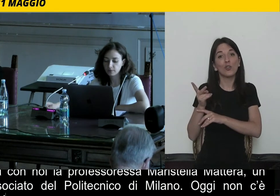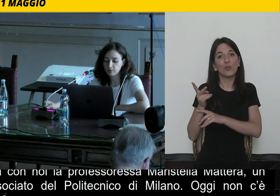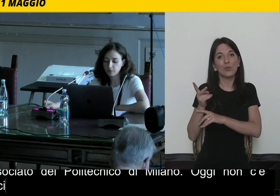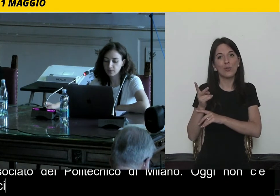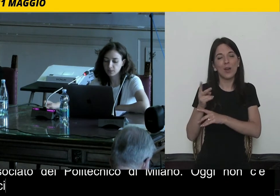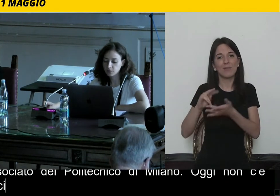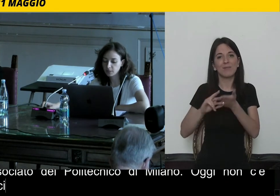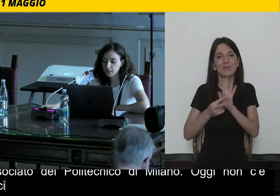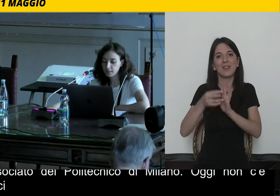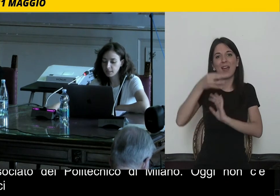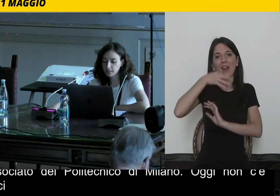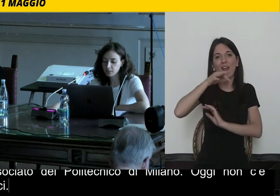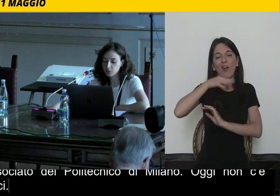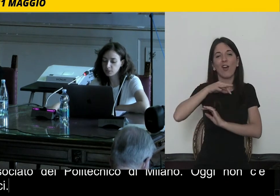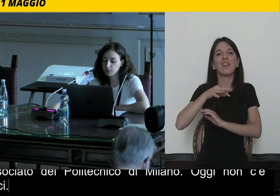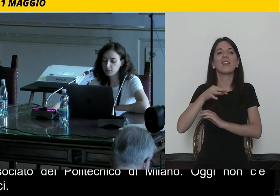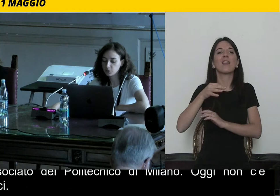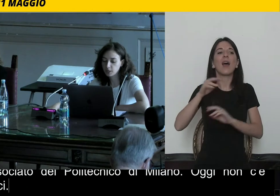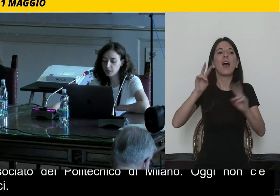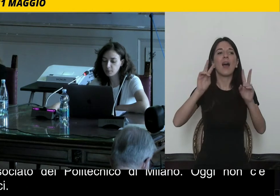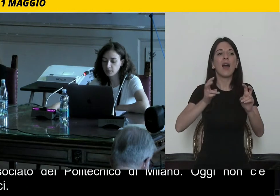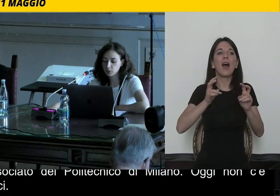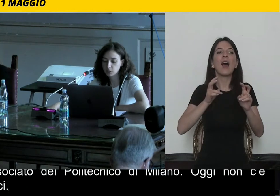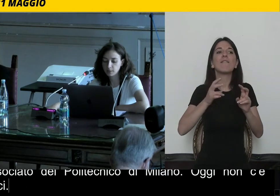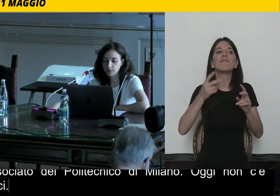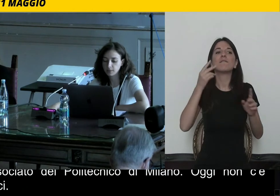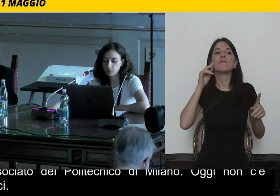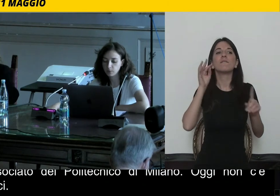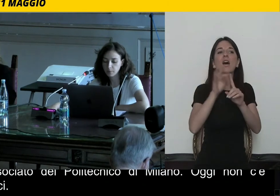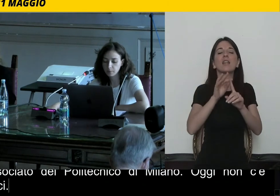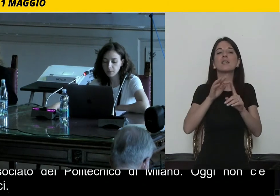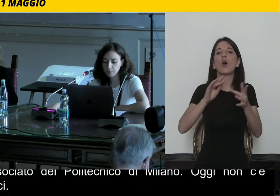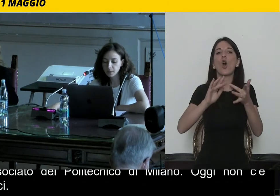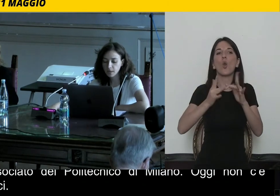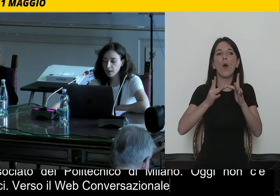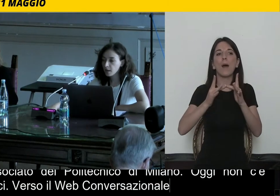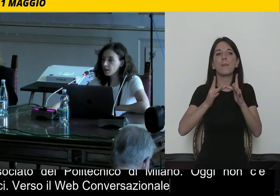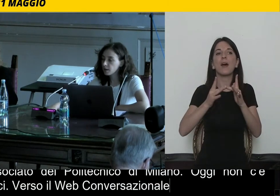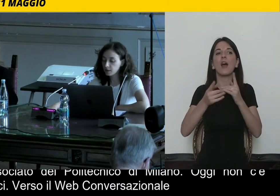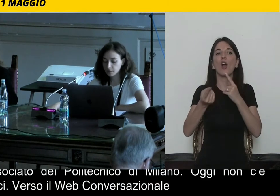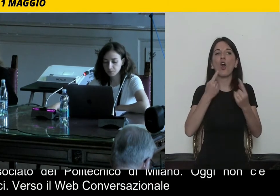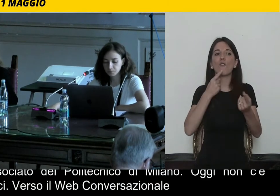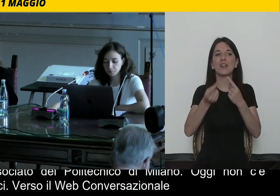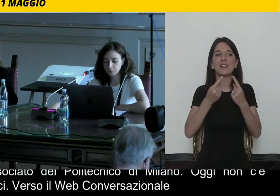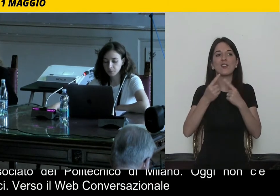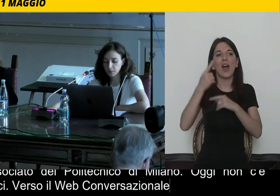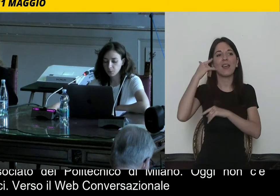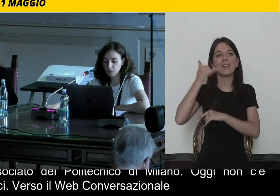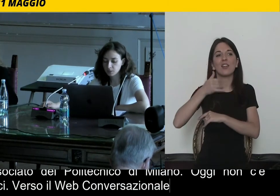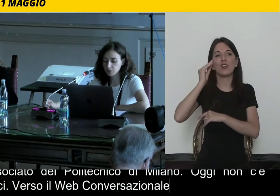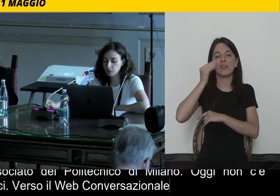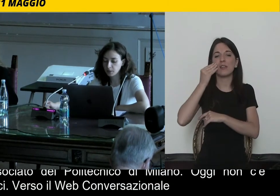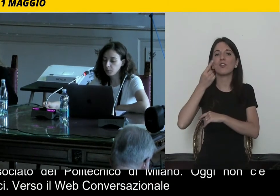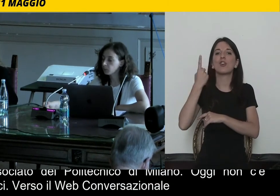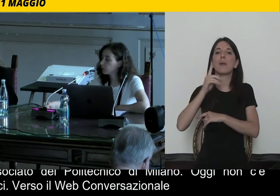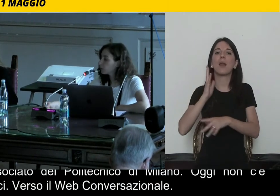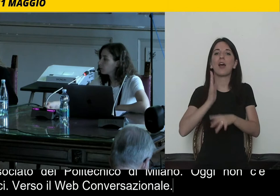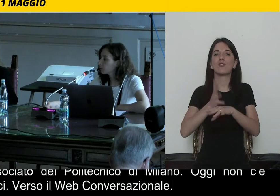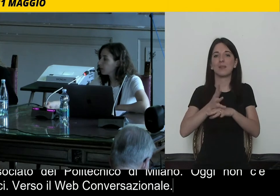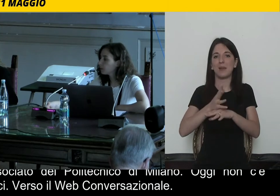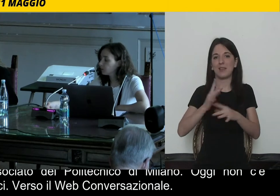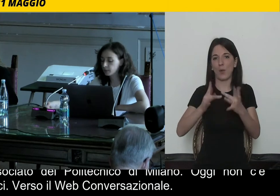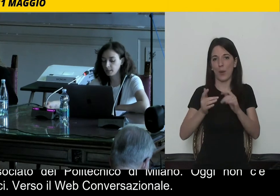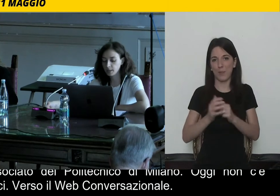conversazionale, l'intelligenza artificiale per l'accessibilità del web. In questa sessione appunto